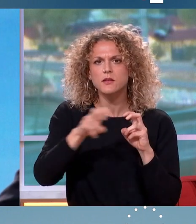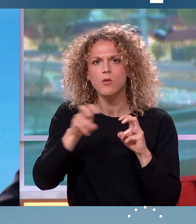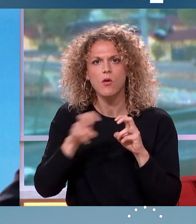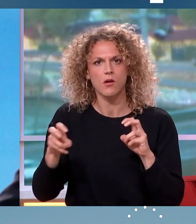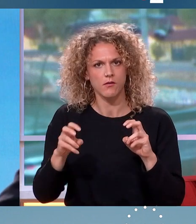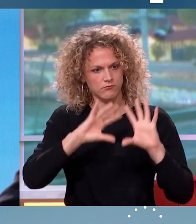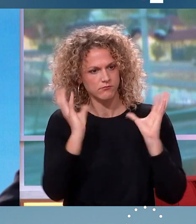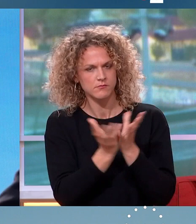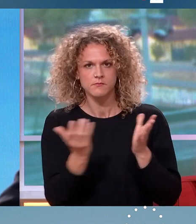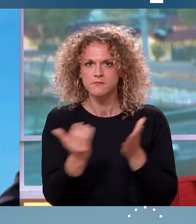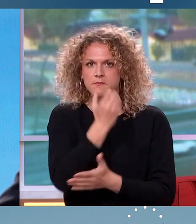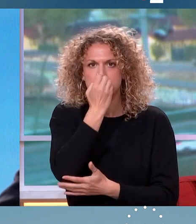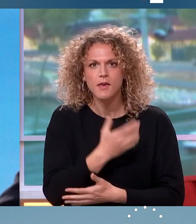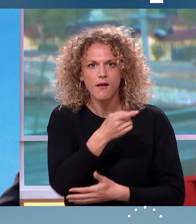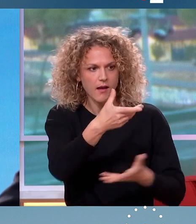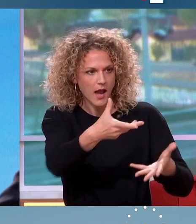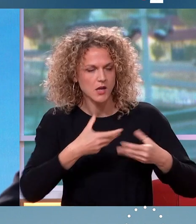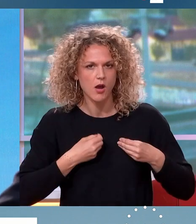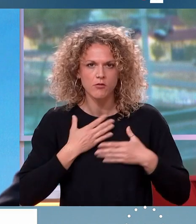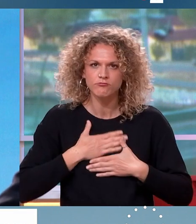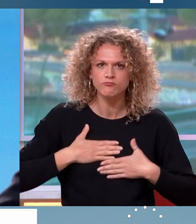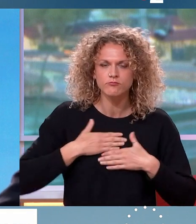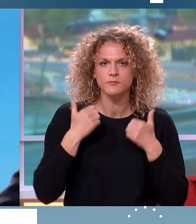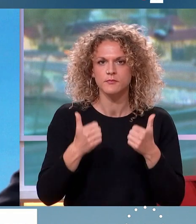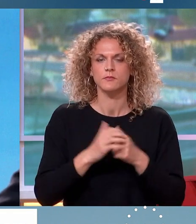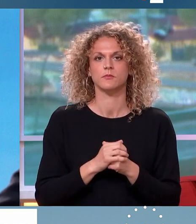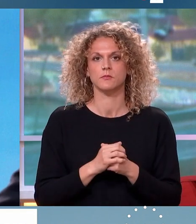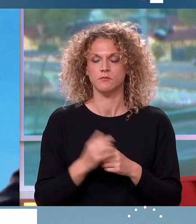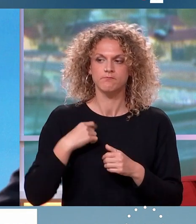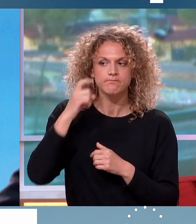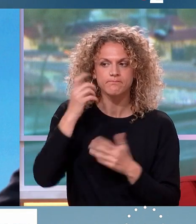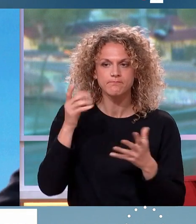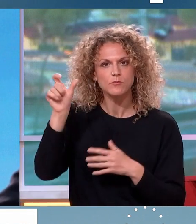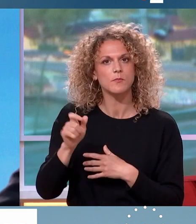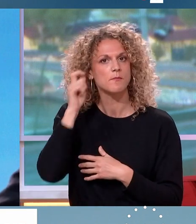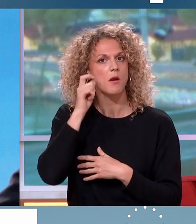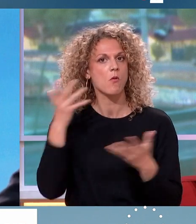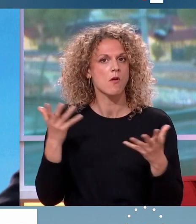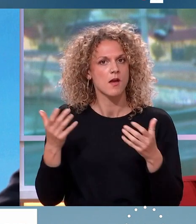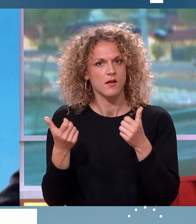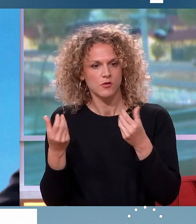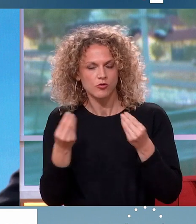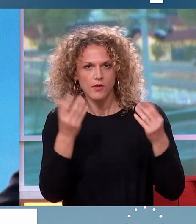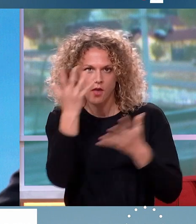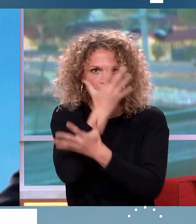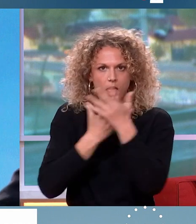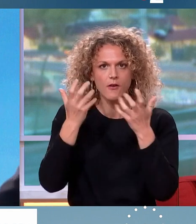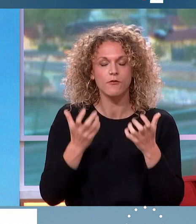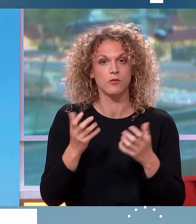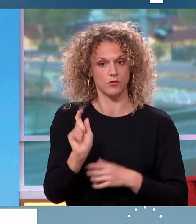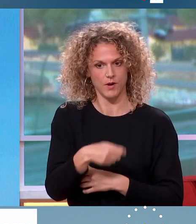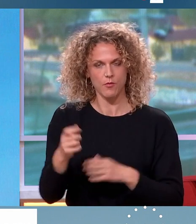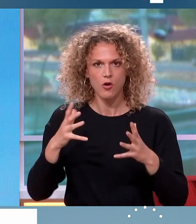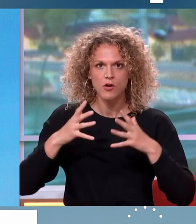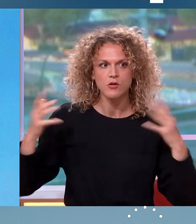ça se passe extrêmement bien, elle est très bien reçue. Moi j'observe simplement que M. Macron essaye d'effondrer la mêlée. Au lieu d'avoir le grand débat que